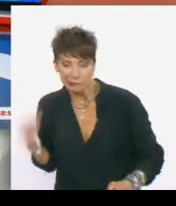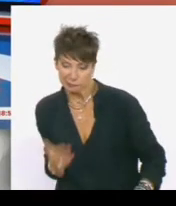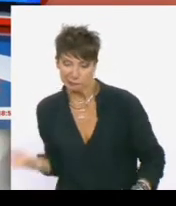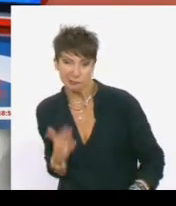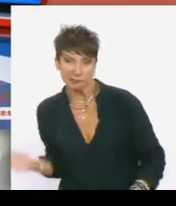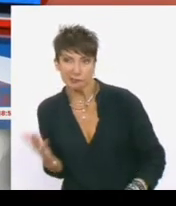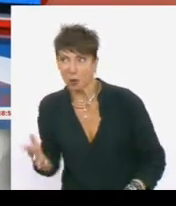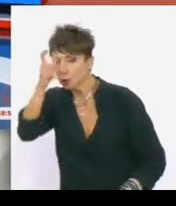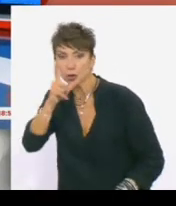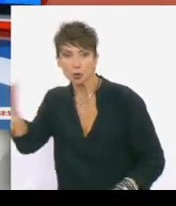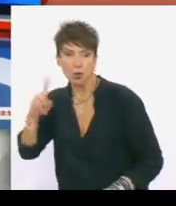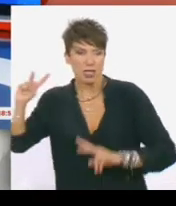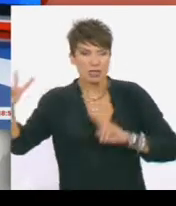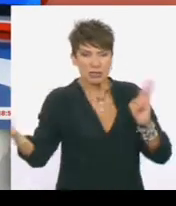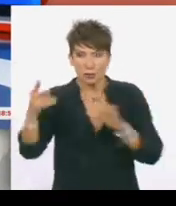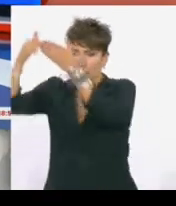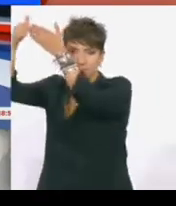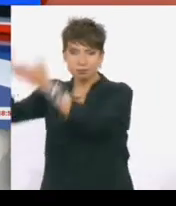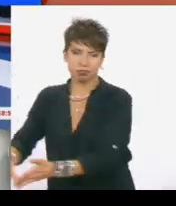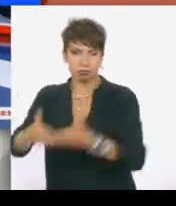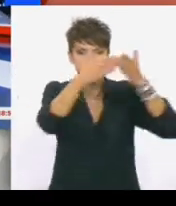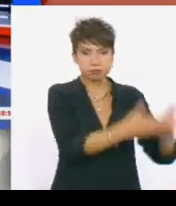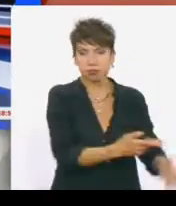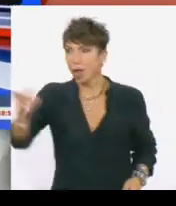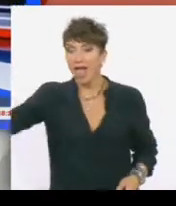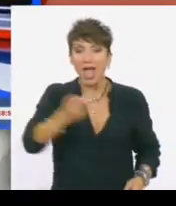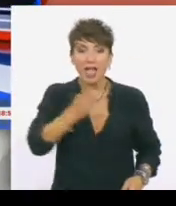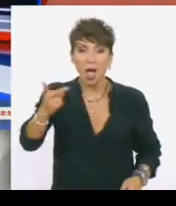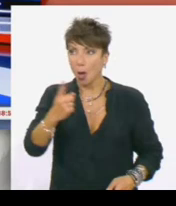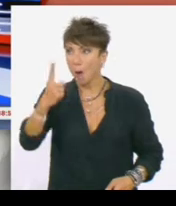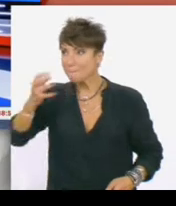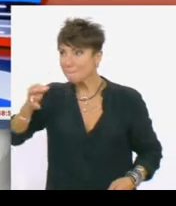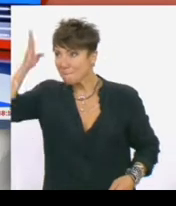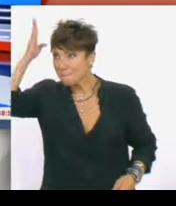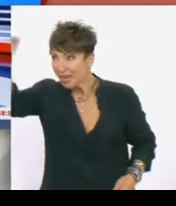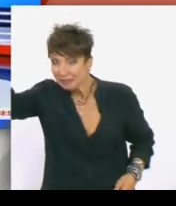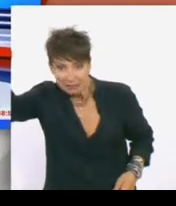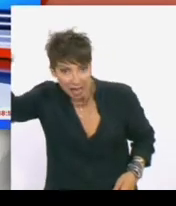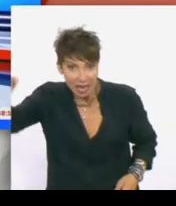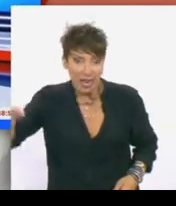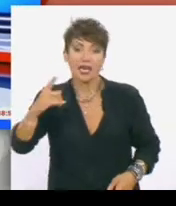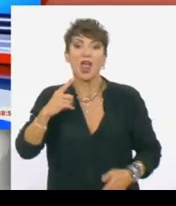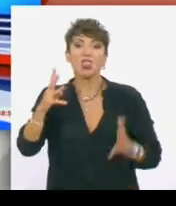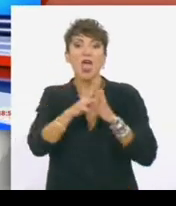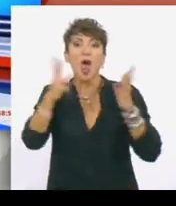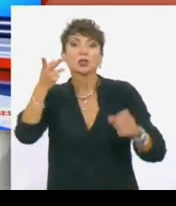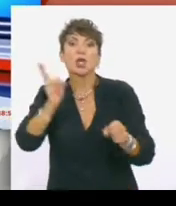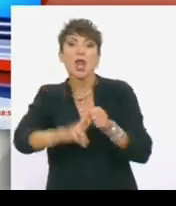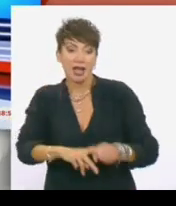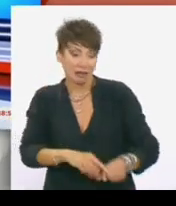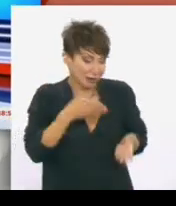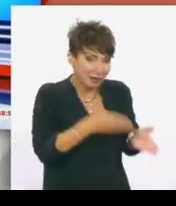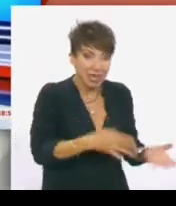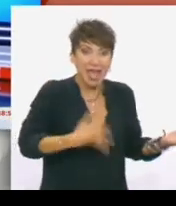θυελώδεις ανέμους, με αποτέλεσμα και στις δύο περιπτώσεις τα σκάφη τους να αναβαγίσουν. 18 νεκροί έχουν εντοπιστεί ως τώρα στην Λέσβο και τουλάχιστον